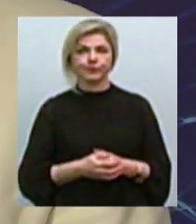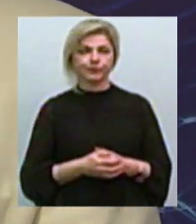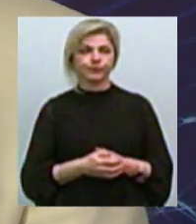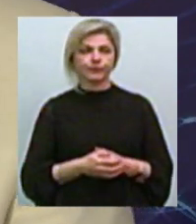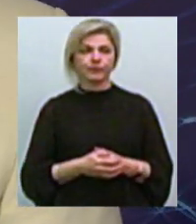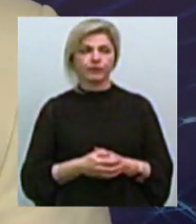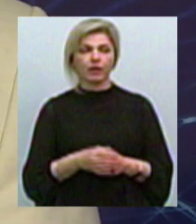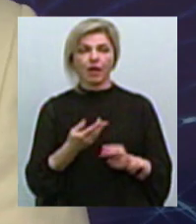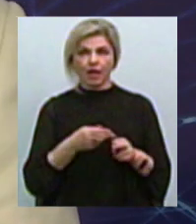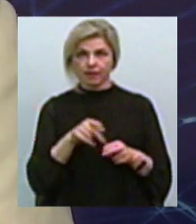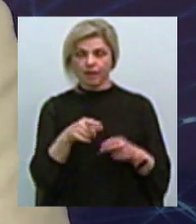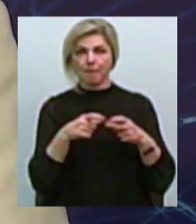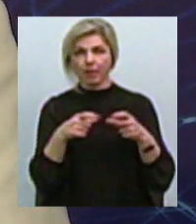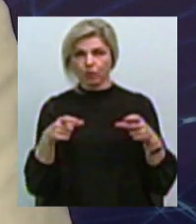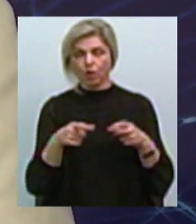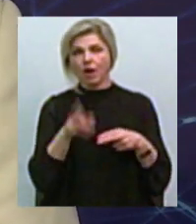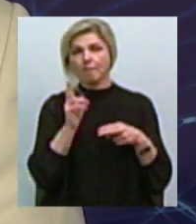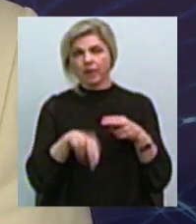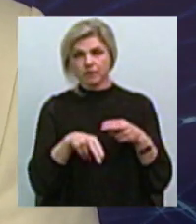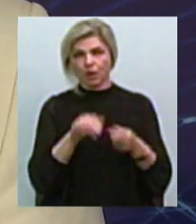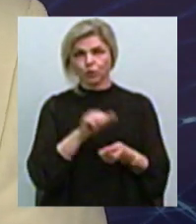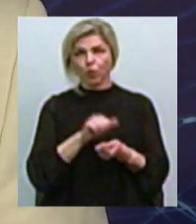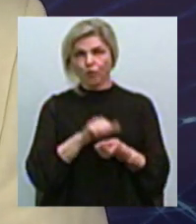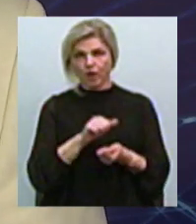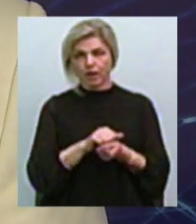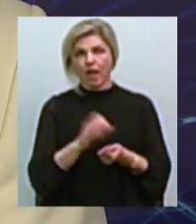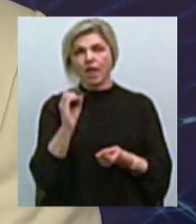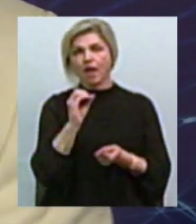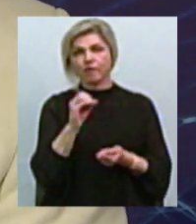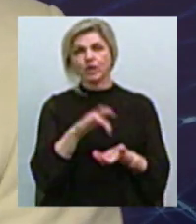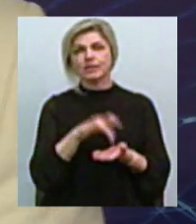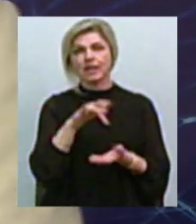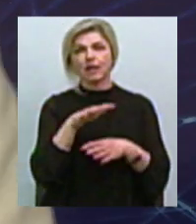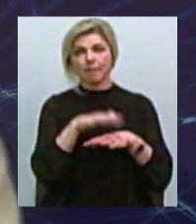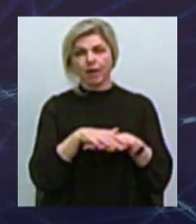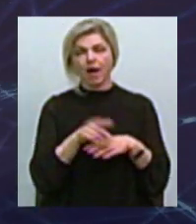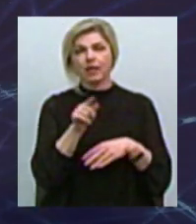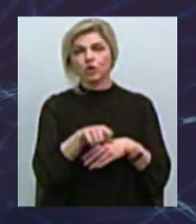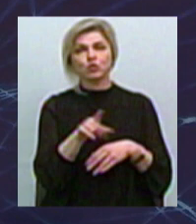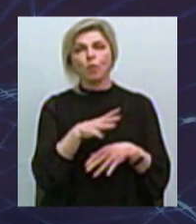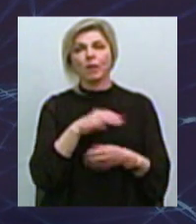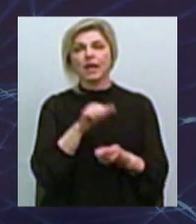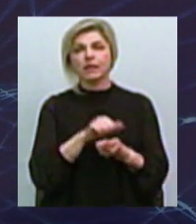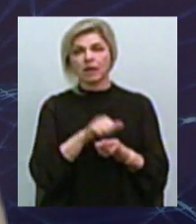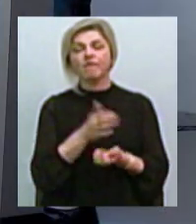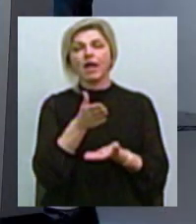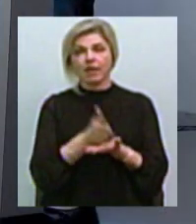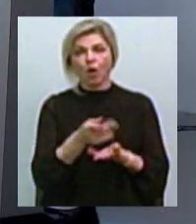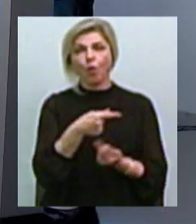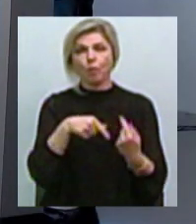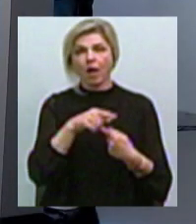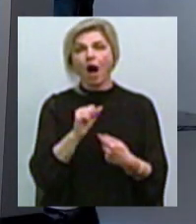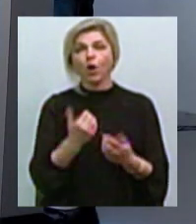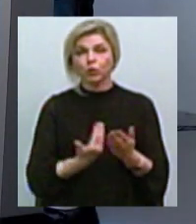Вона сьогодні перестала друкуватися Євроцентробанком Тобто, ті, що надруковані, вони є у обігу, але нових